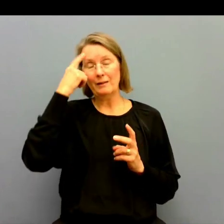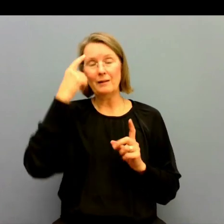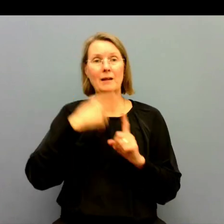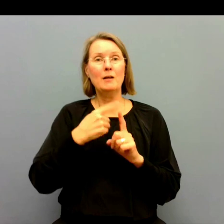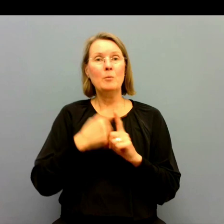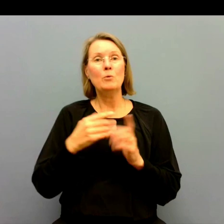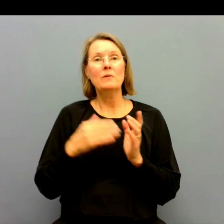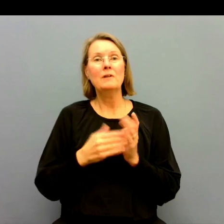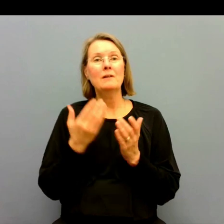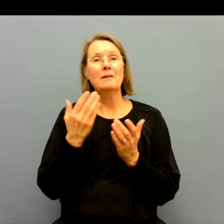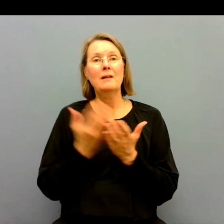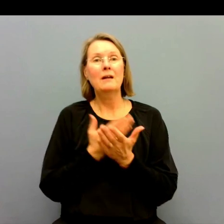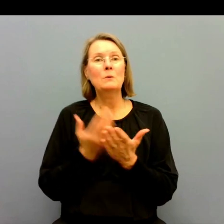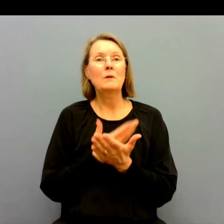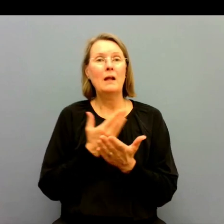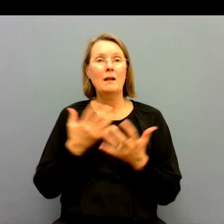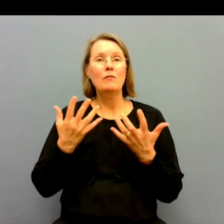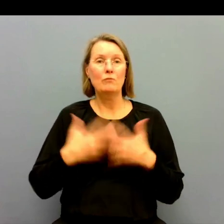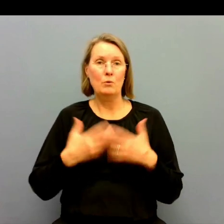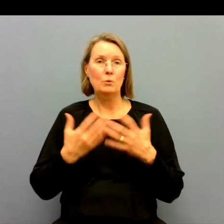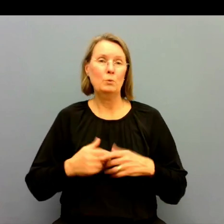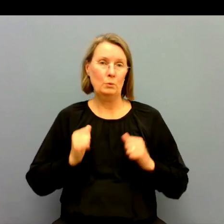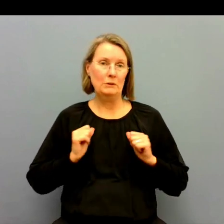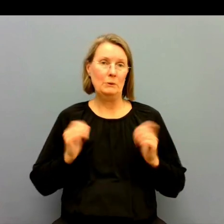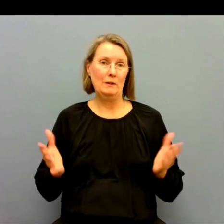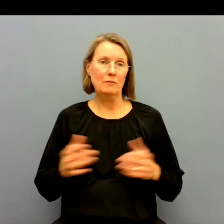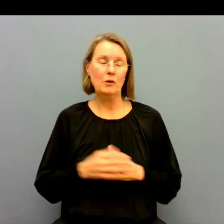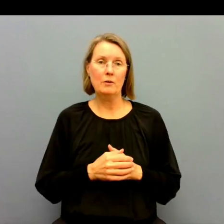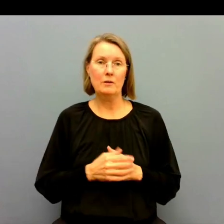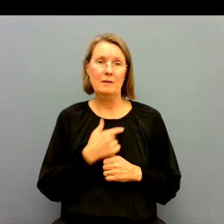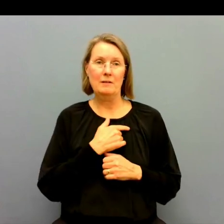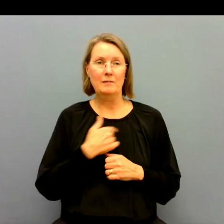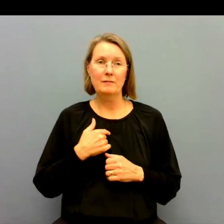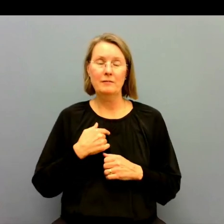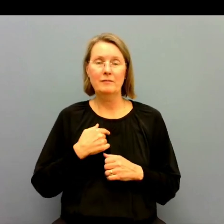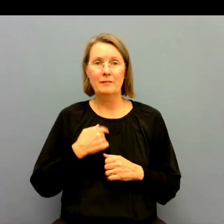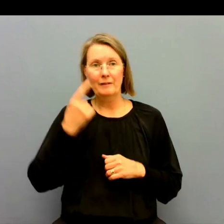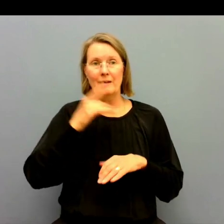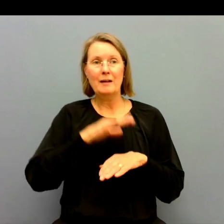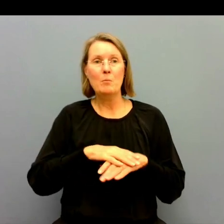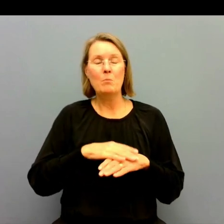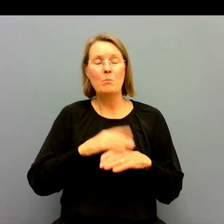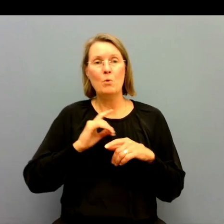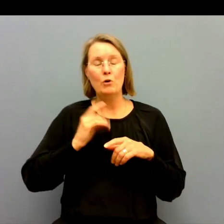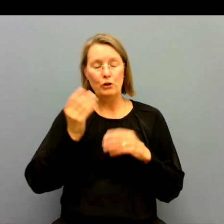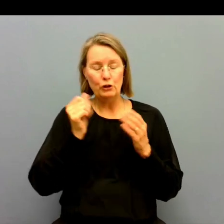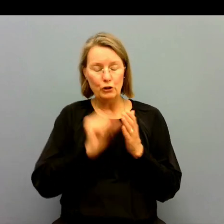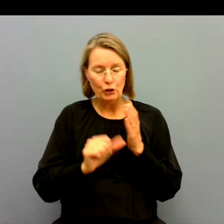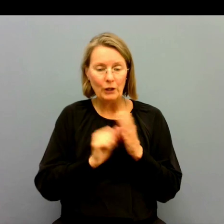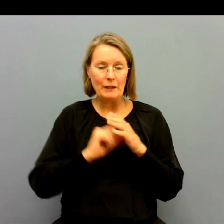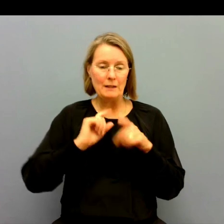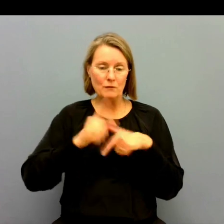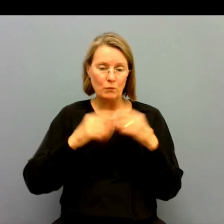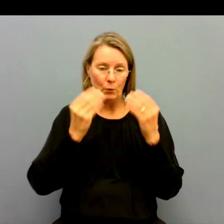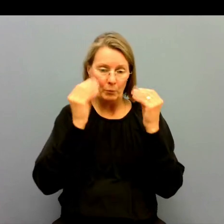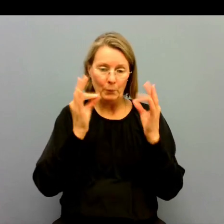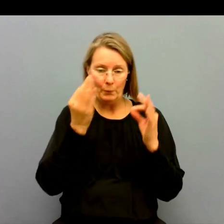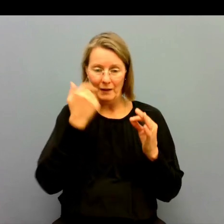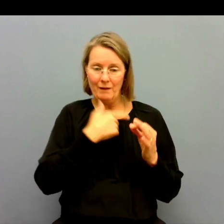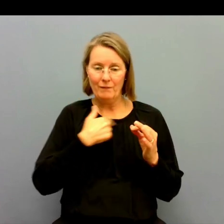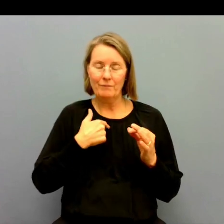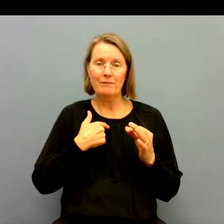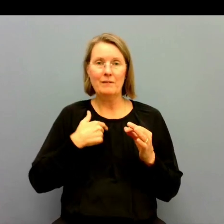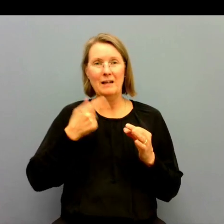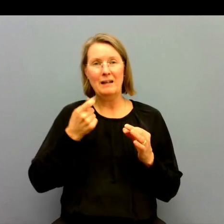positivt på den nationella funktionen förstås. Det här pratar vi ju en del om just yrkesfortbildning och hur kan vi samla